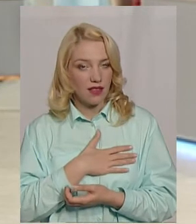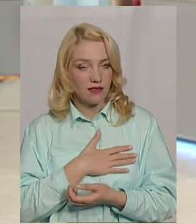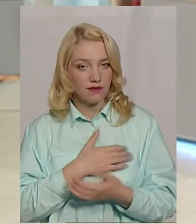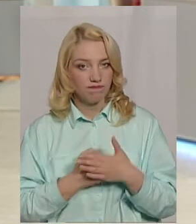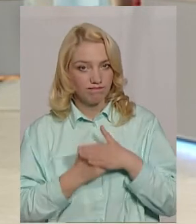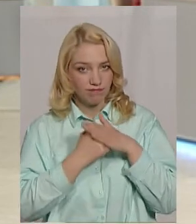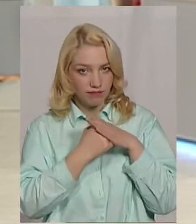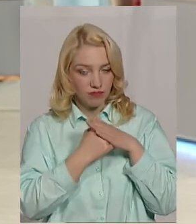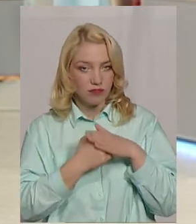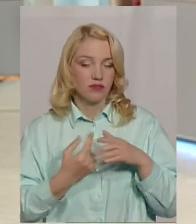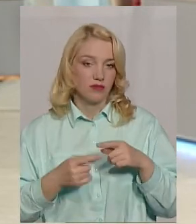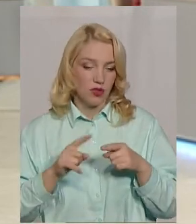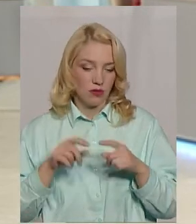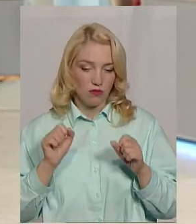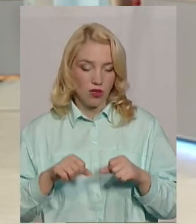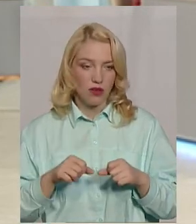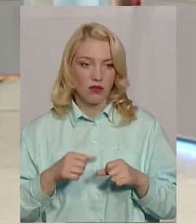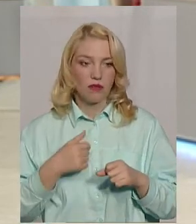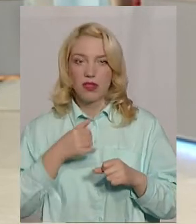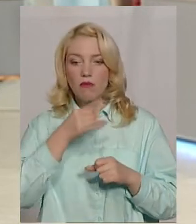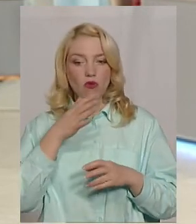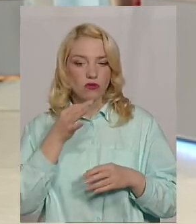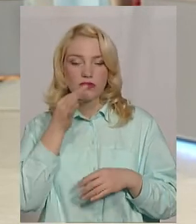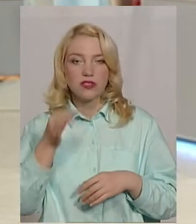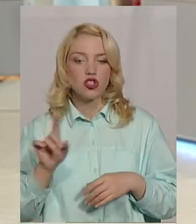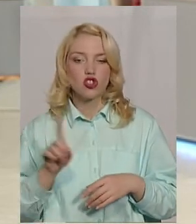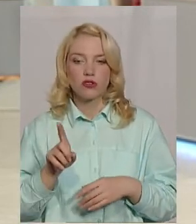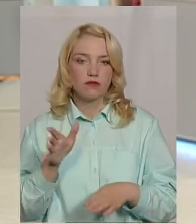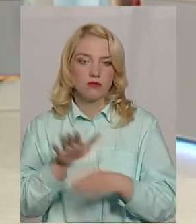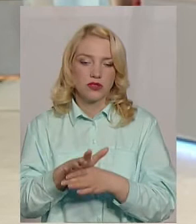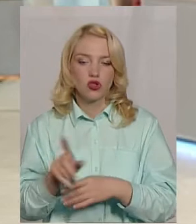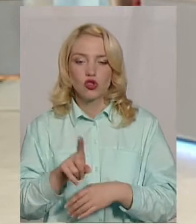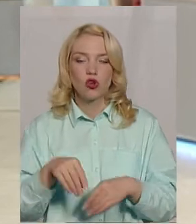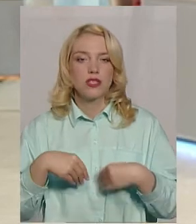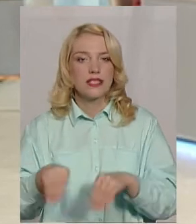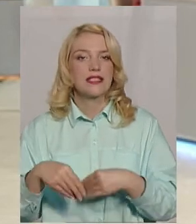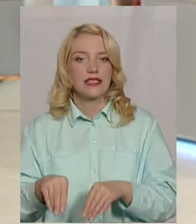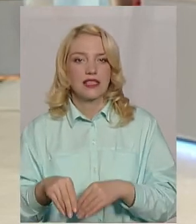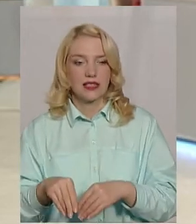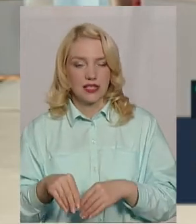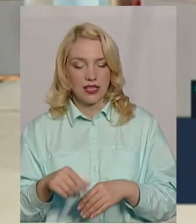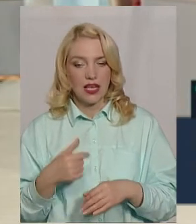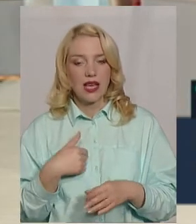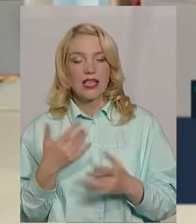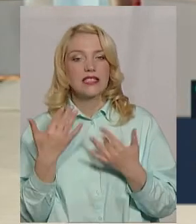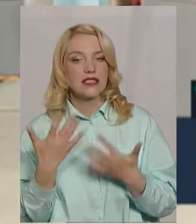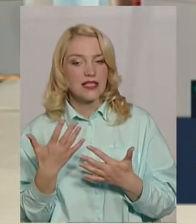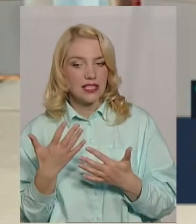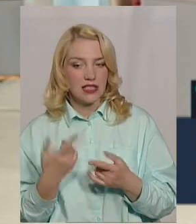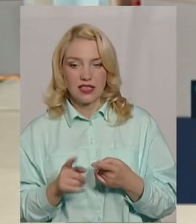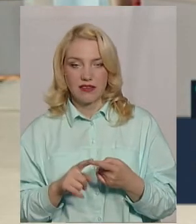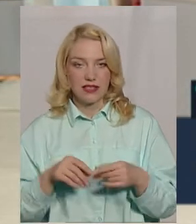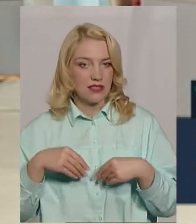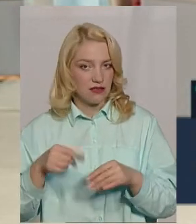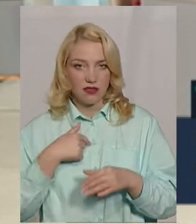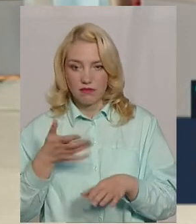приватні. Ми не можемо диктувати їм щось їти, вони сіють те, що їм вигідно. І те, скільки вигідно? І наскільки вигідно ці